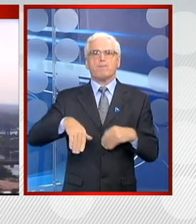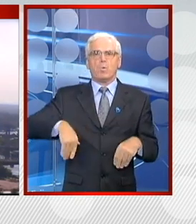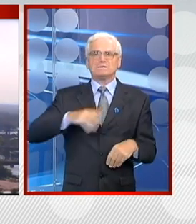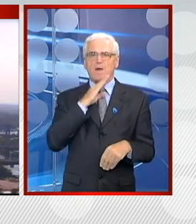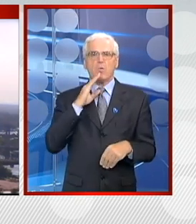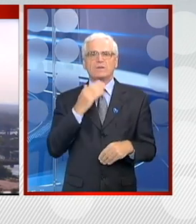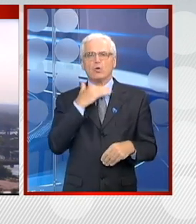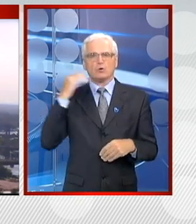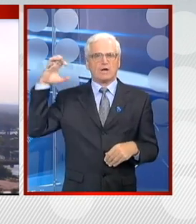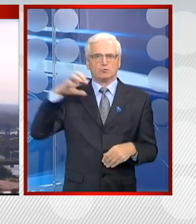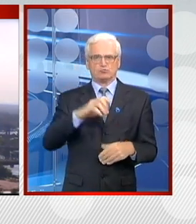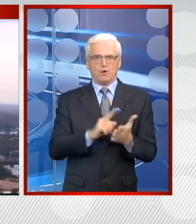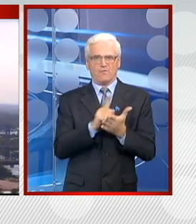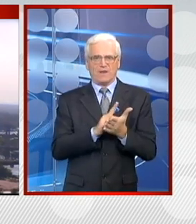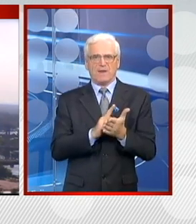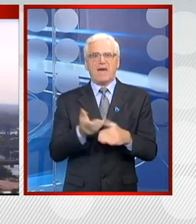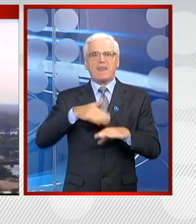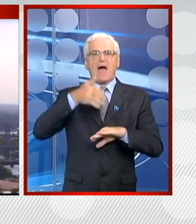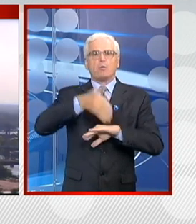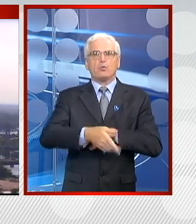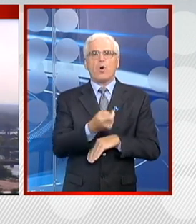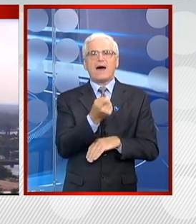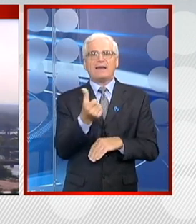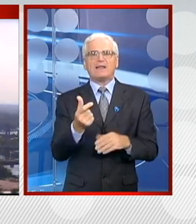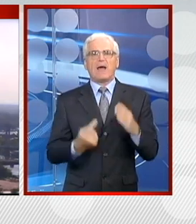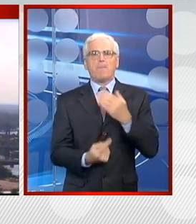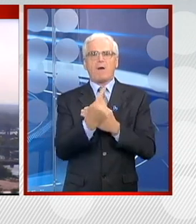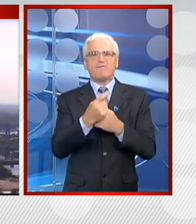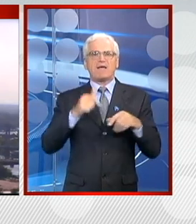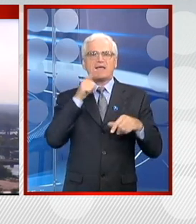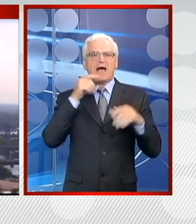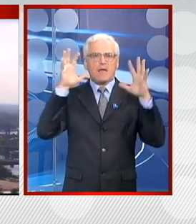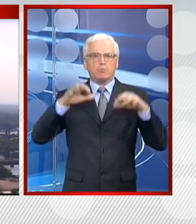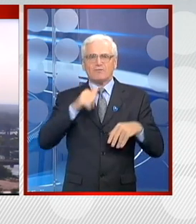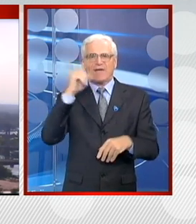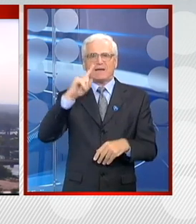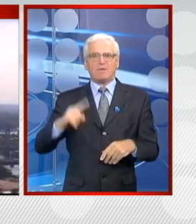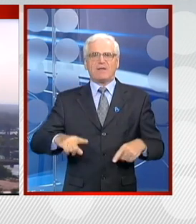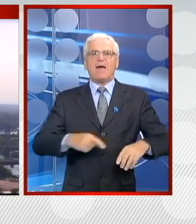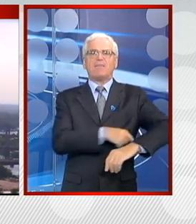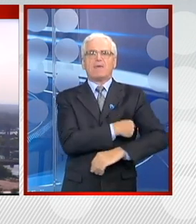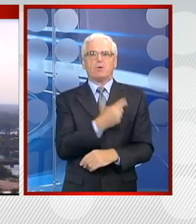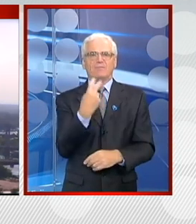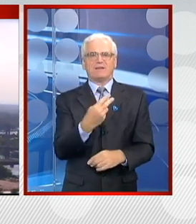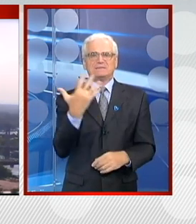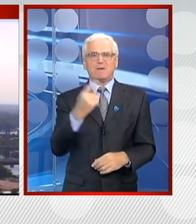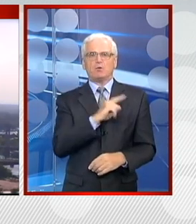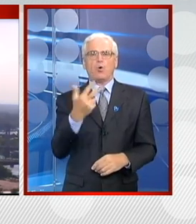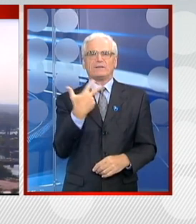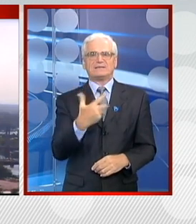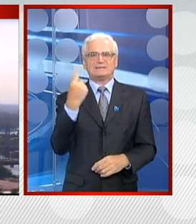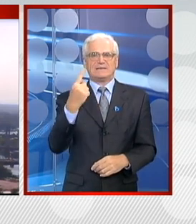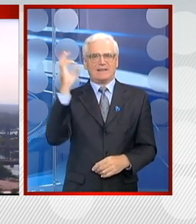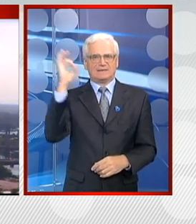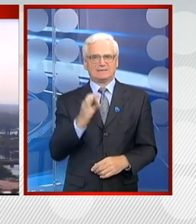a posle podne precežno sučano vreme. Na jugu sa redkom pojavom pljuskova i igremljavine. Temperatura od 25